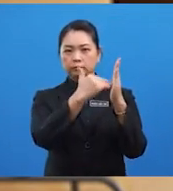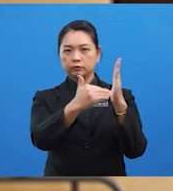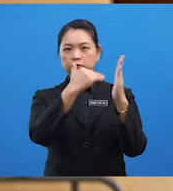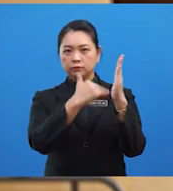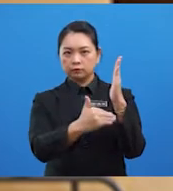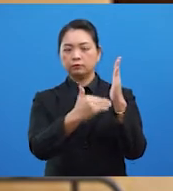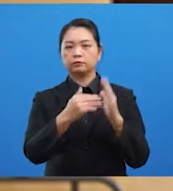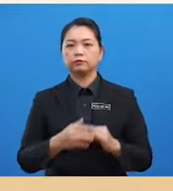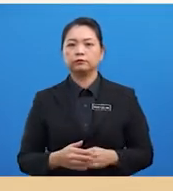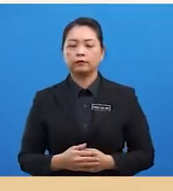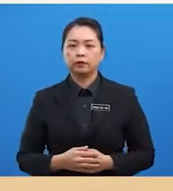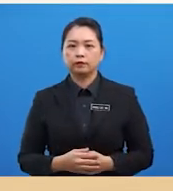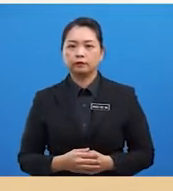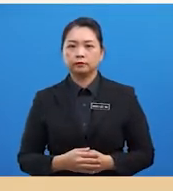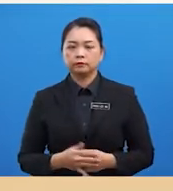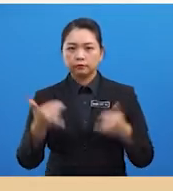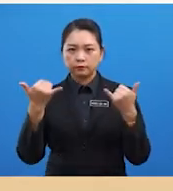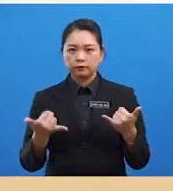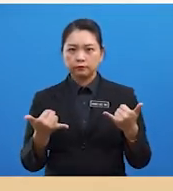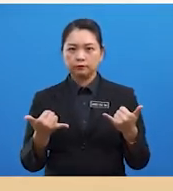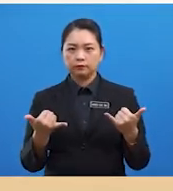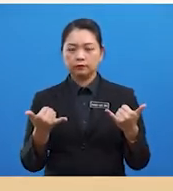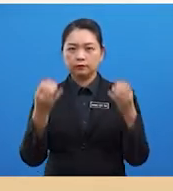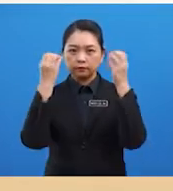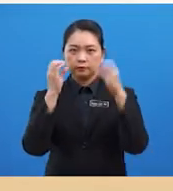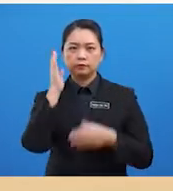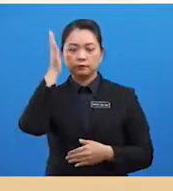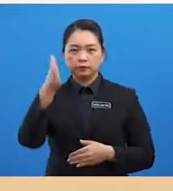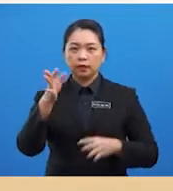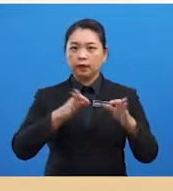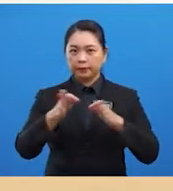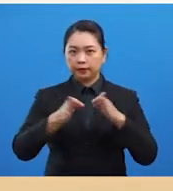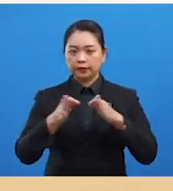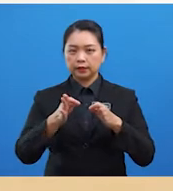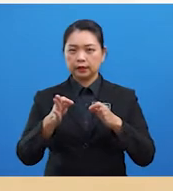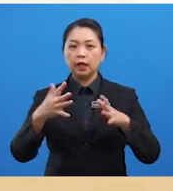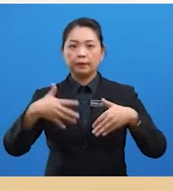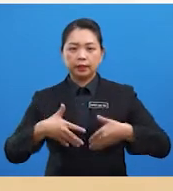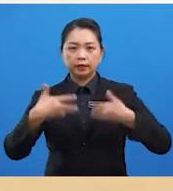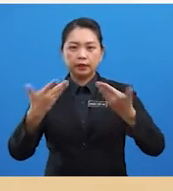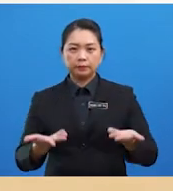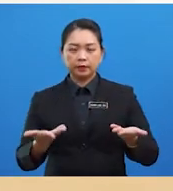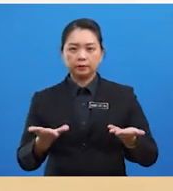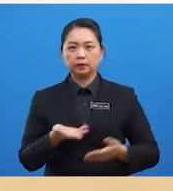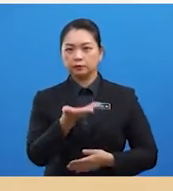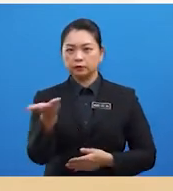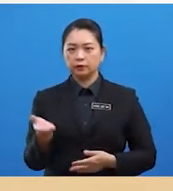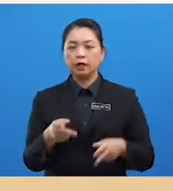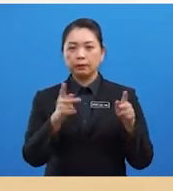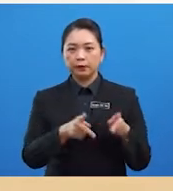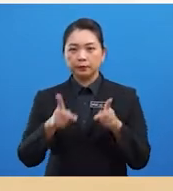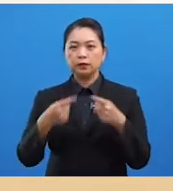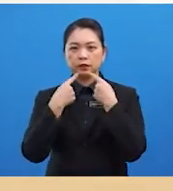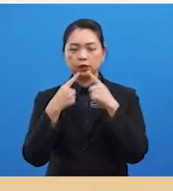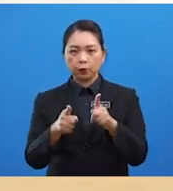kesimpulan sekarang cikgu akan menerangkan bagaimana para pelajar menjawab